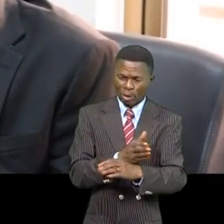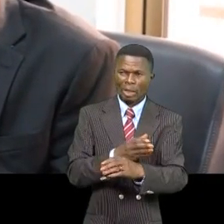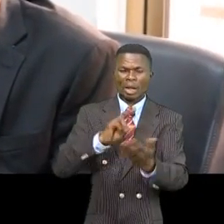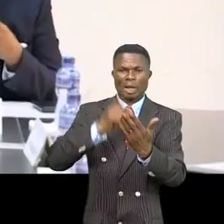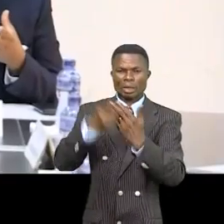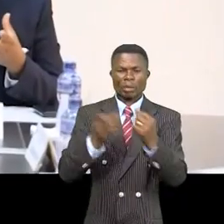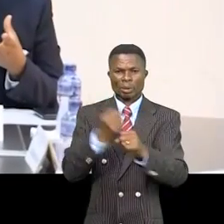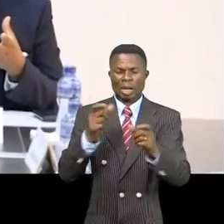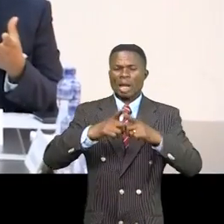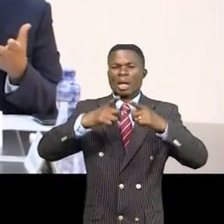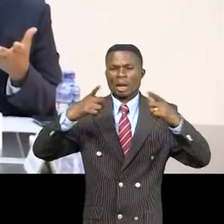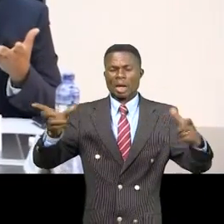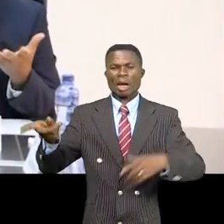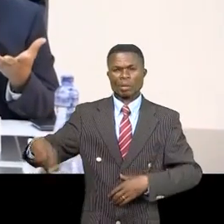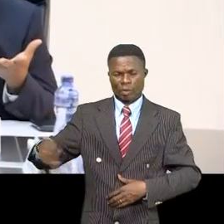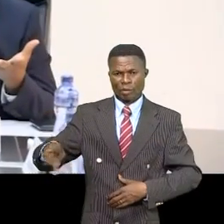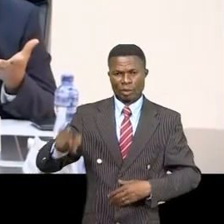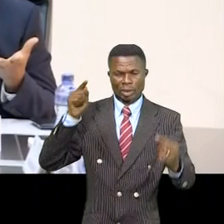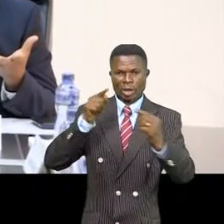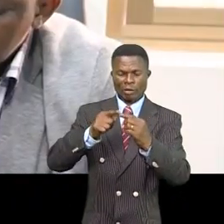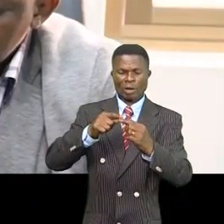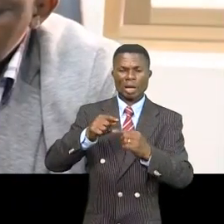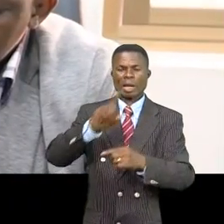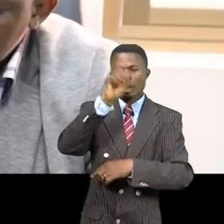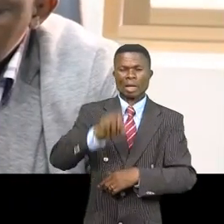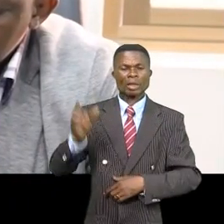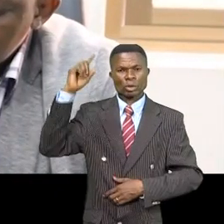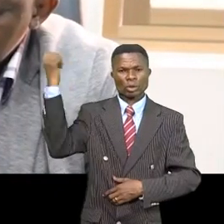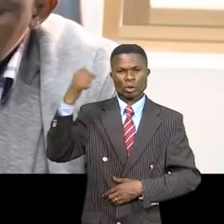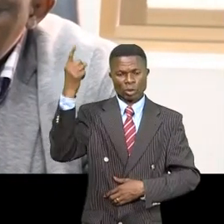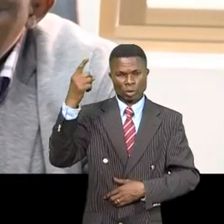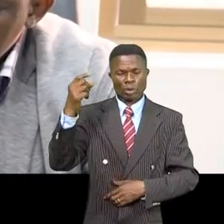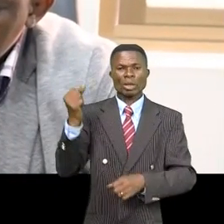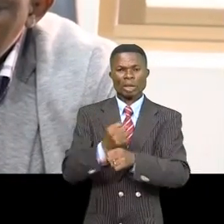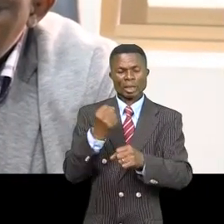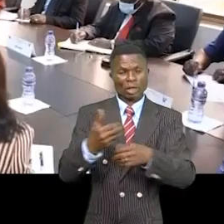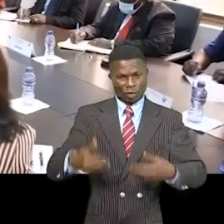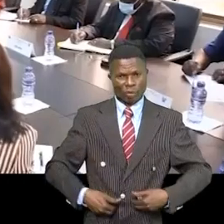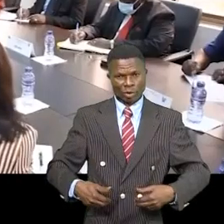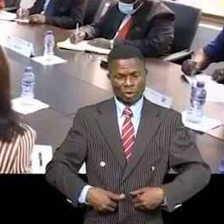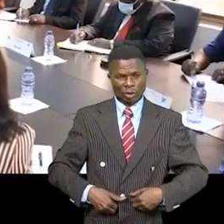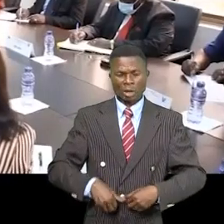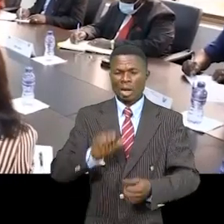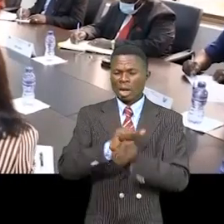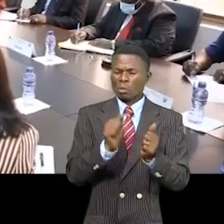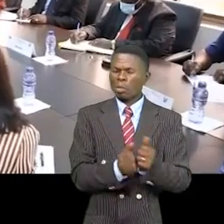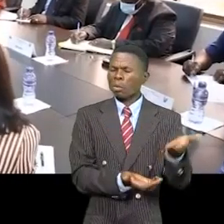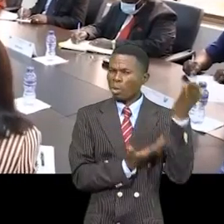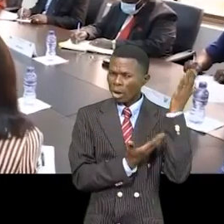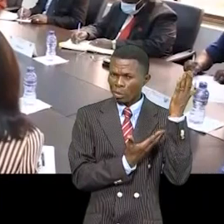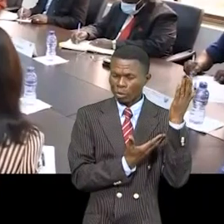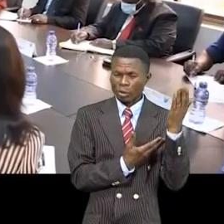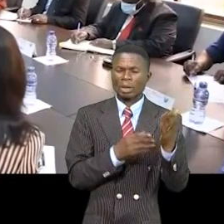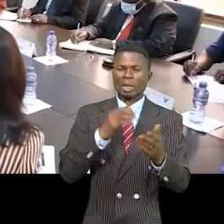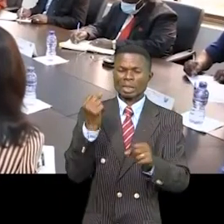l'élargissement des provinces aux zones d'intervention étant donné que les enfants et les jeunes occupent une place prépondérante dans ce